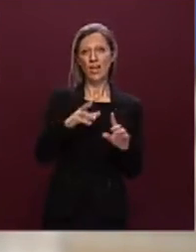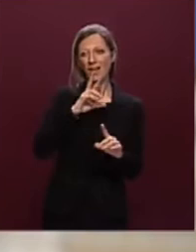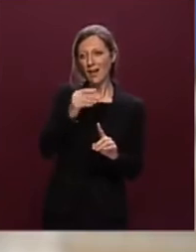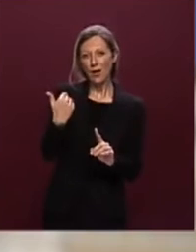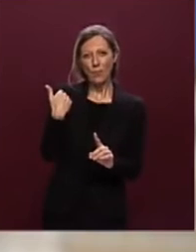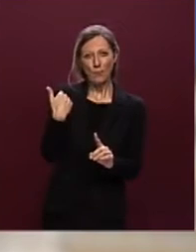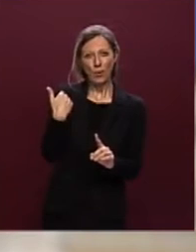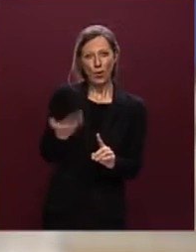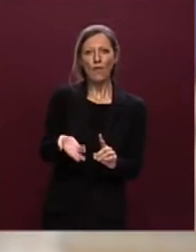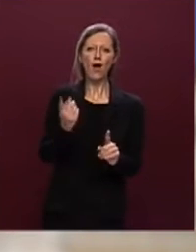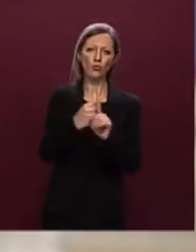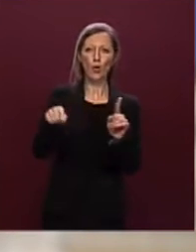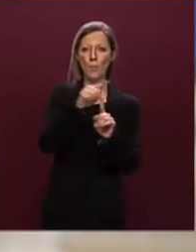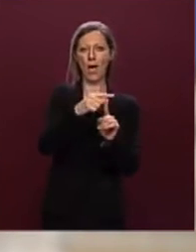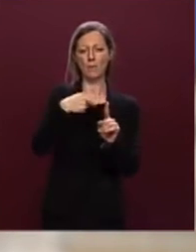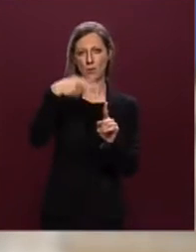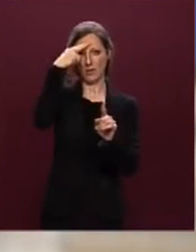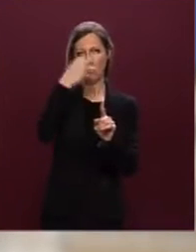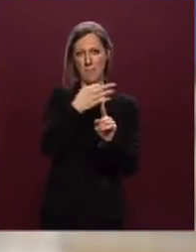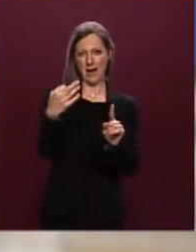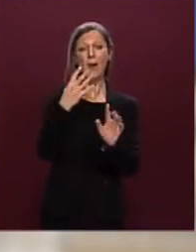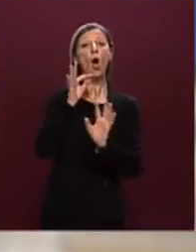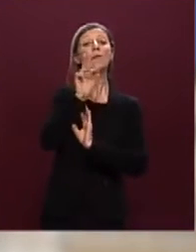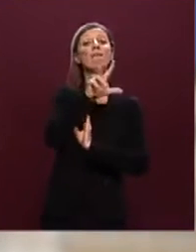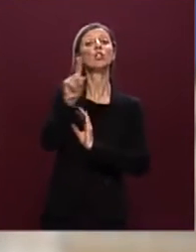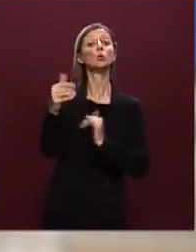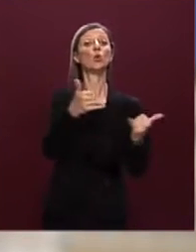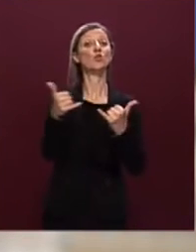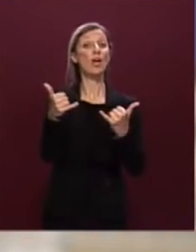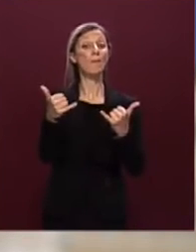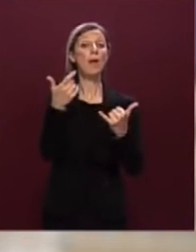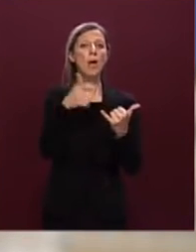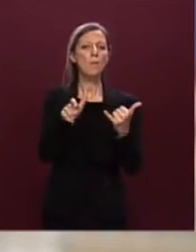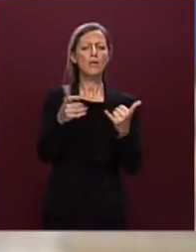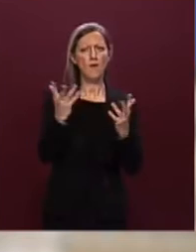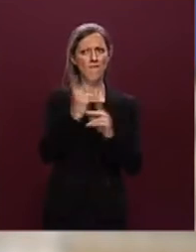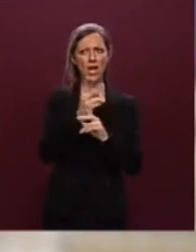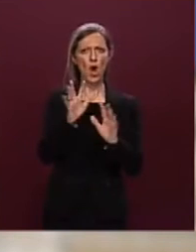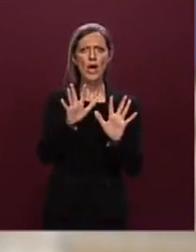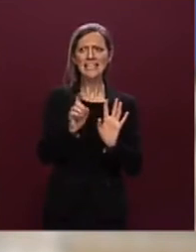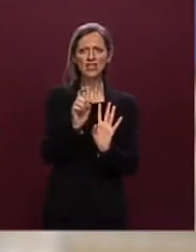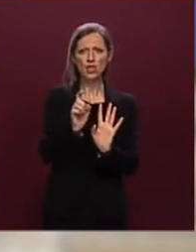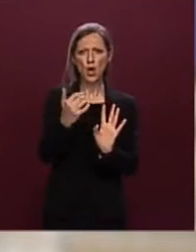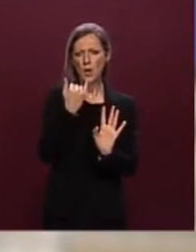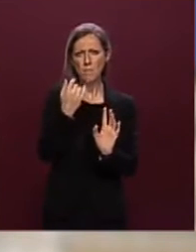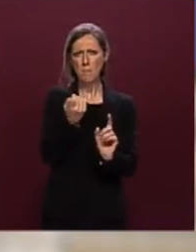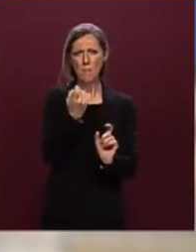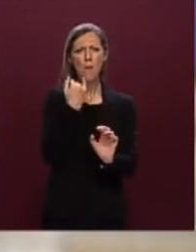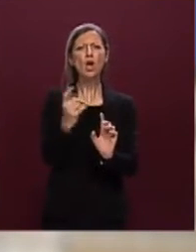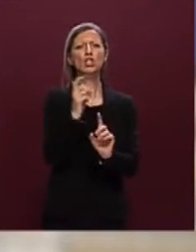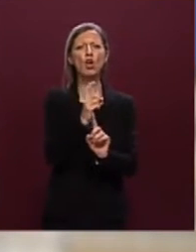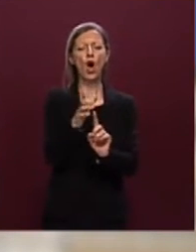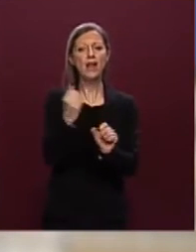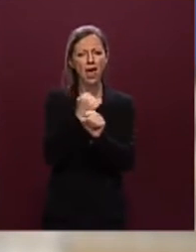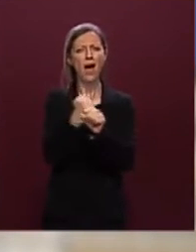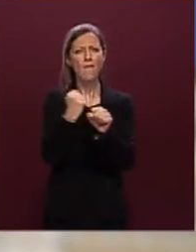sugli obiettivi del 31 dicembre laddove in poche decine di giorni è stato fatto un lavoro per evitare